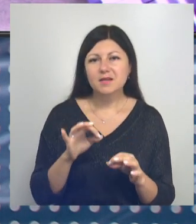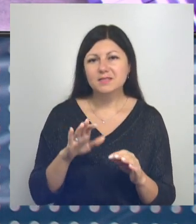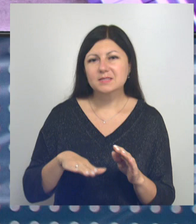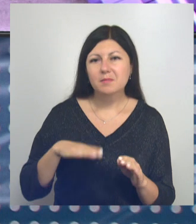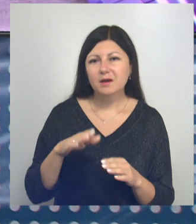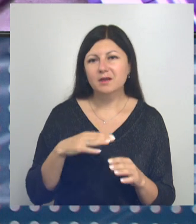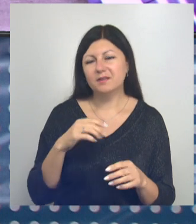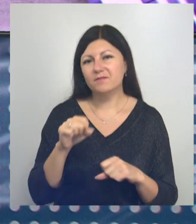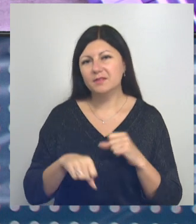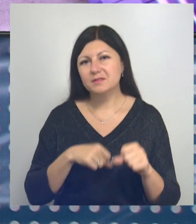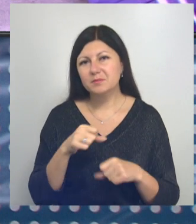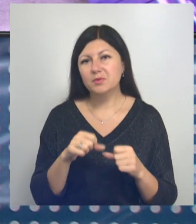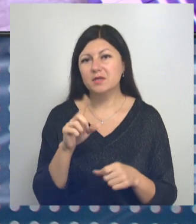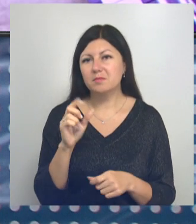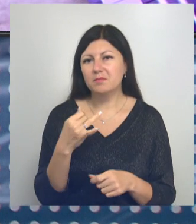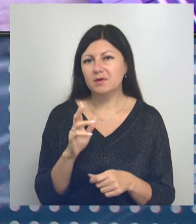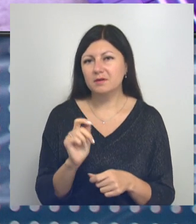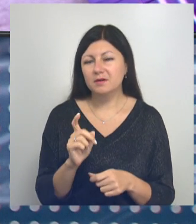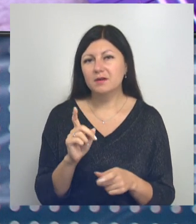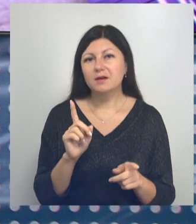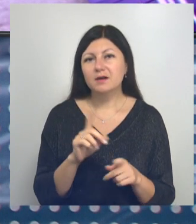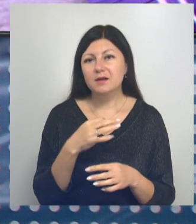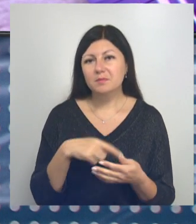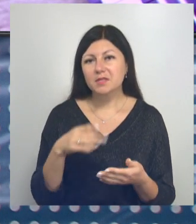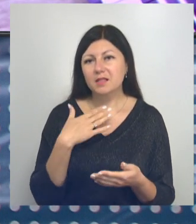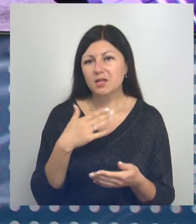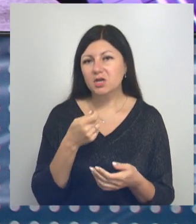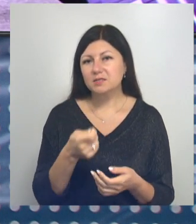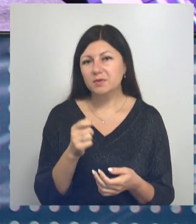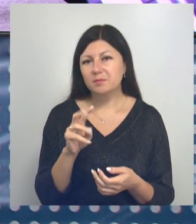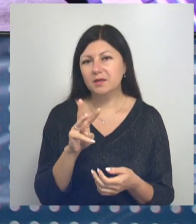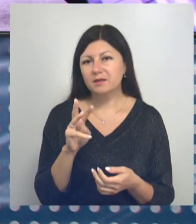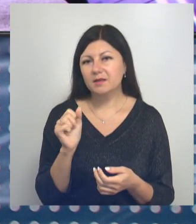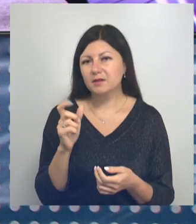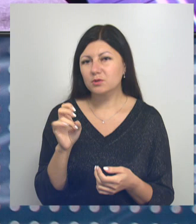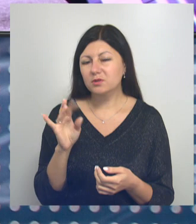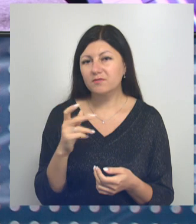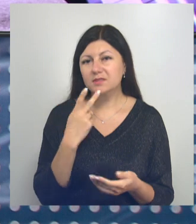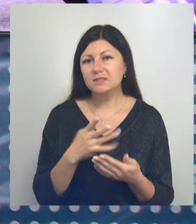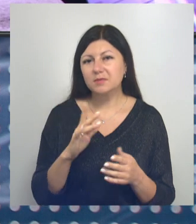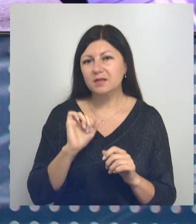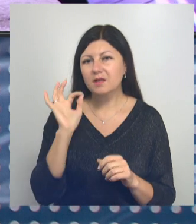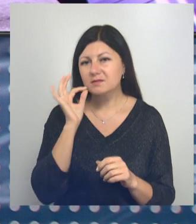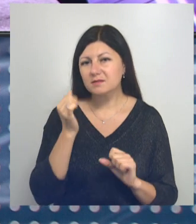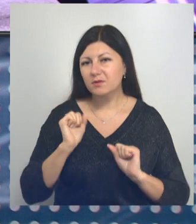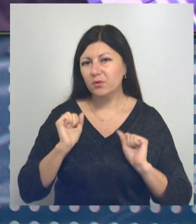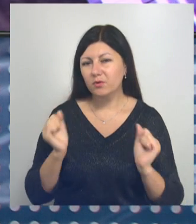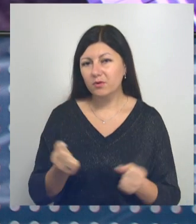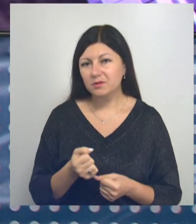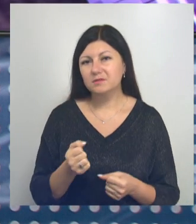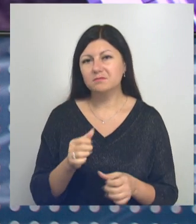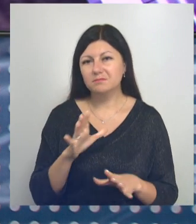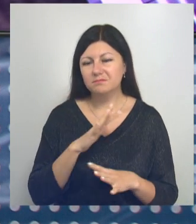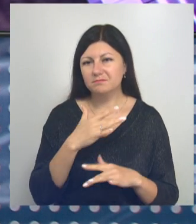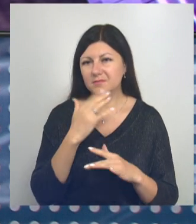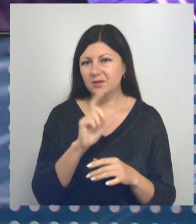велосипедах и маунтинбайках. Как отметила наш корреспондент Маргарита Аксенова, несмотря на осенний холод, на площадке было